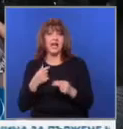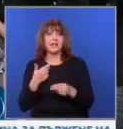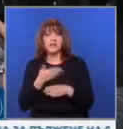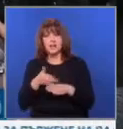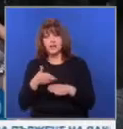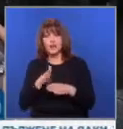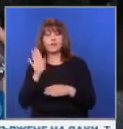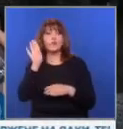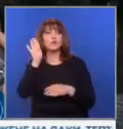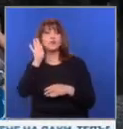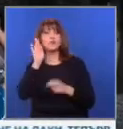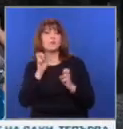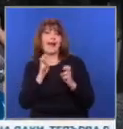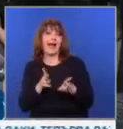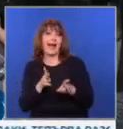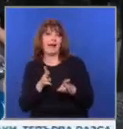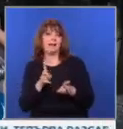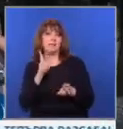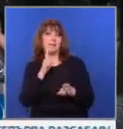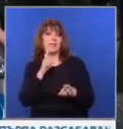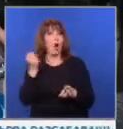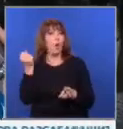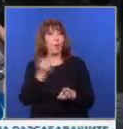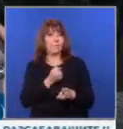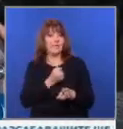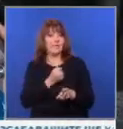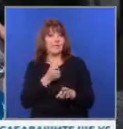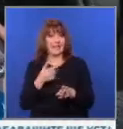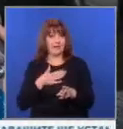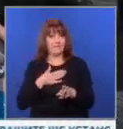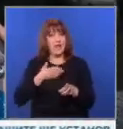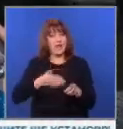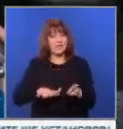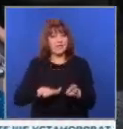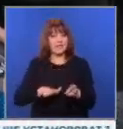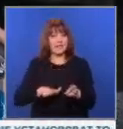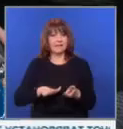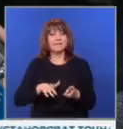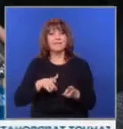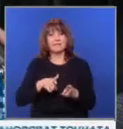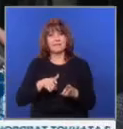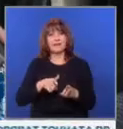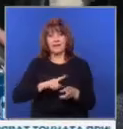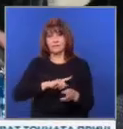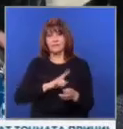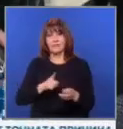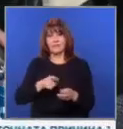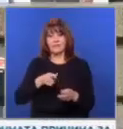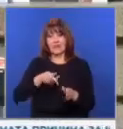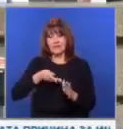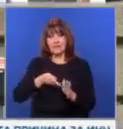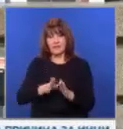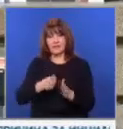убийцът на Филип фурсира двигателя преди пешеходната пътека вместо да